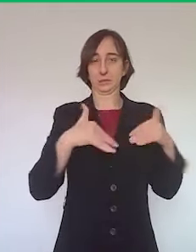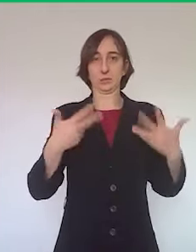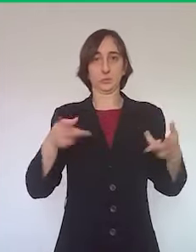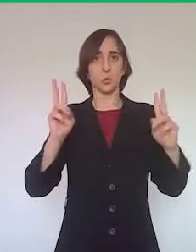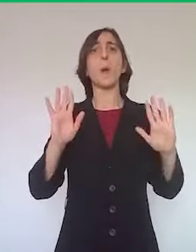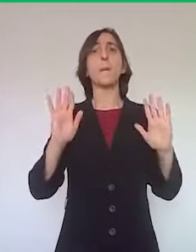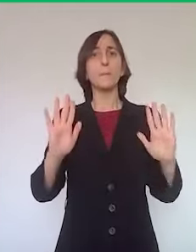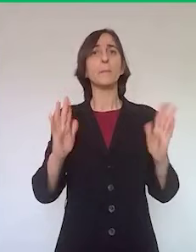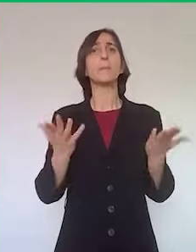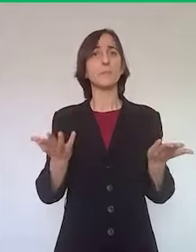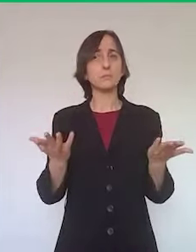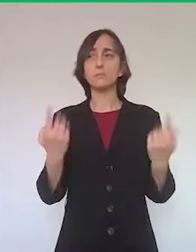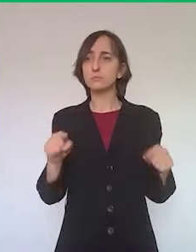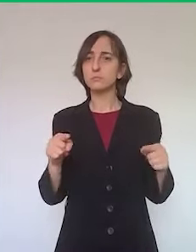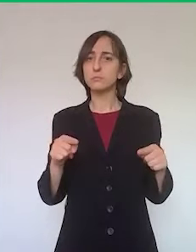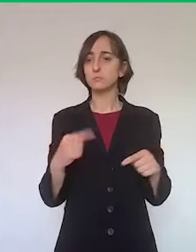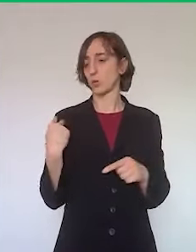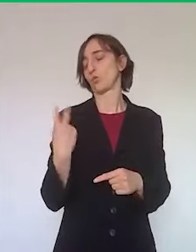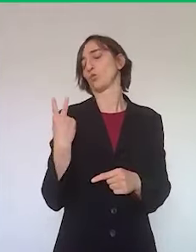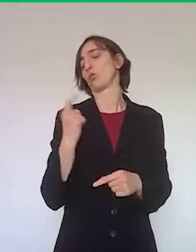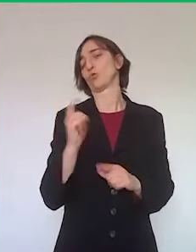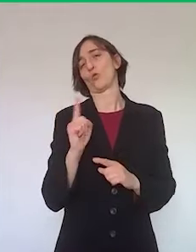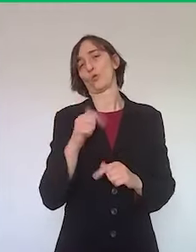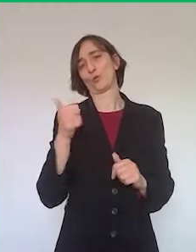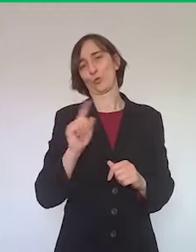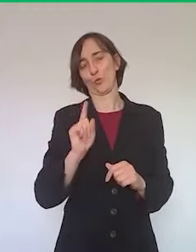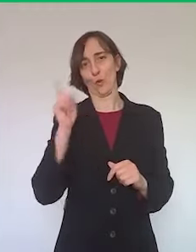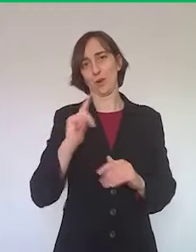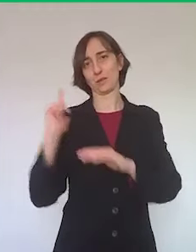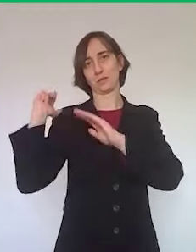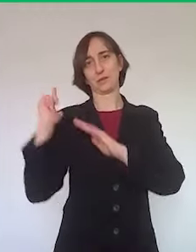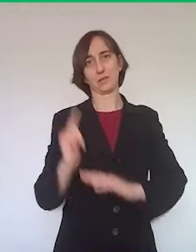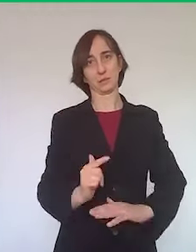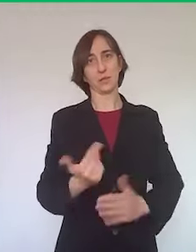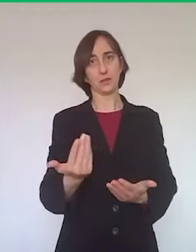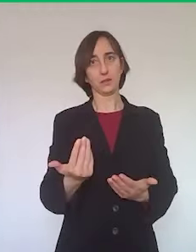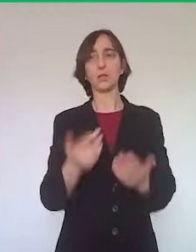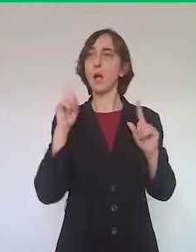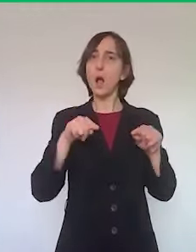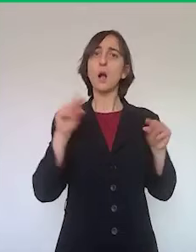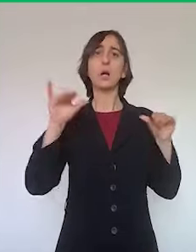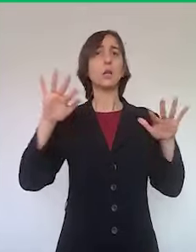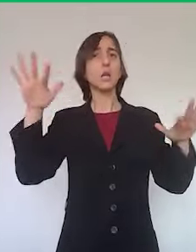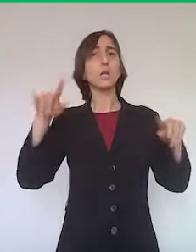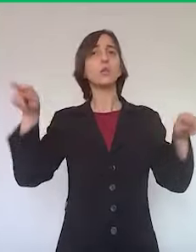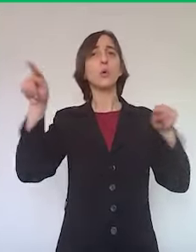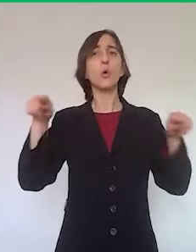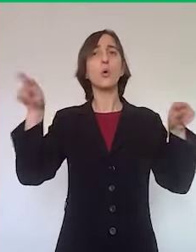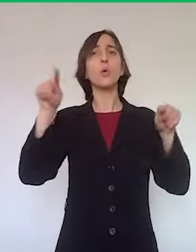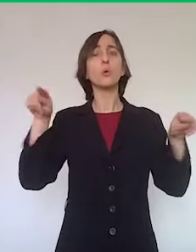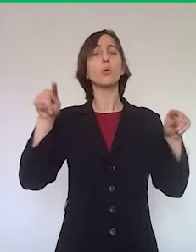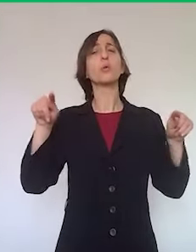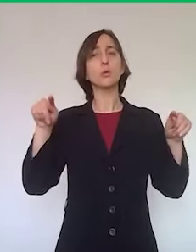positivi, non solo degli ultimi due giorni, ma dell'ultima settimana che andiamo registrando anche in quei territori dove si sta